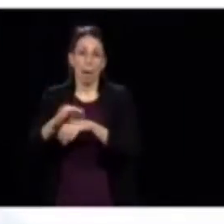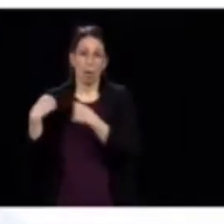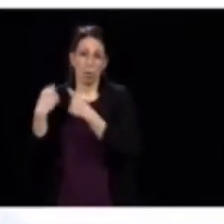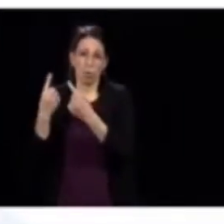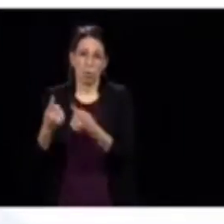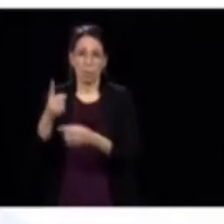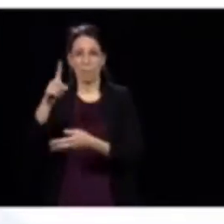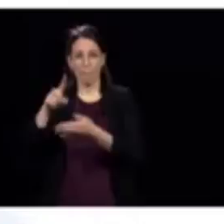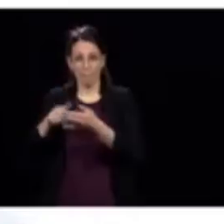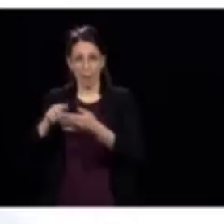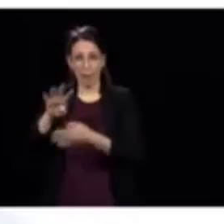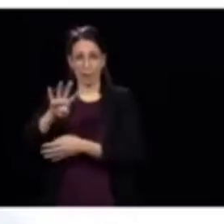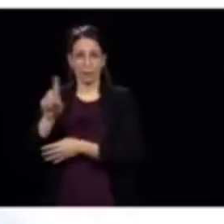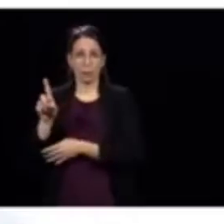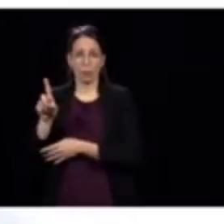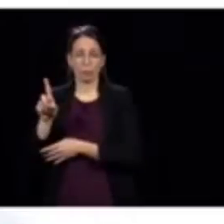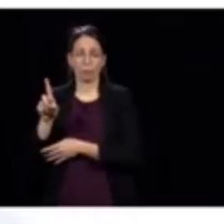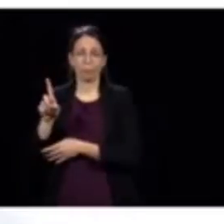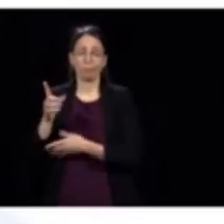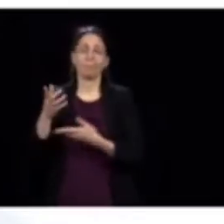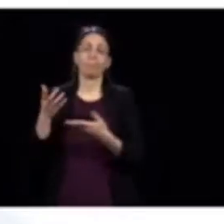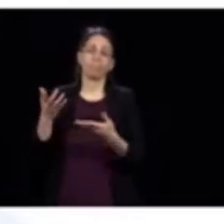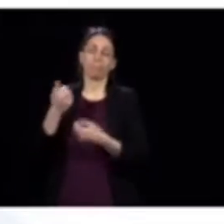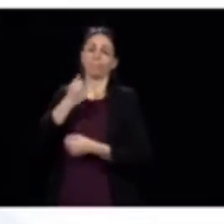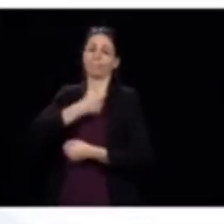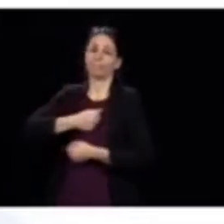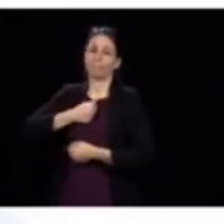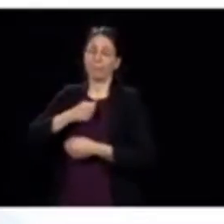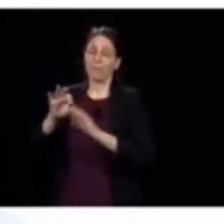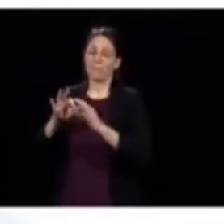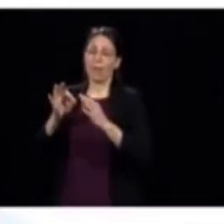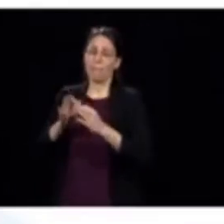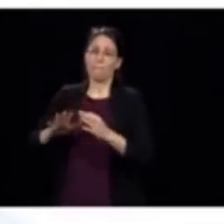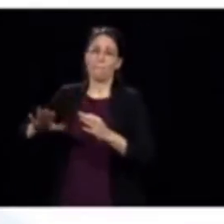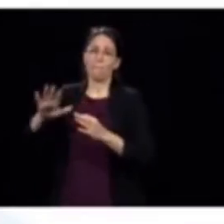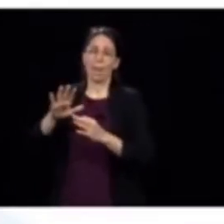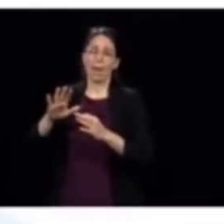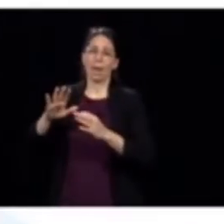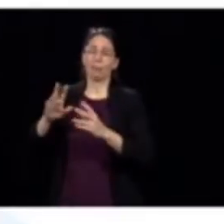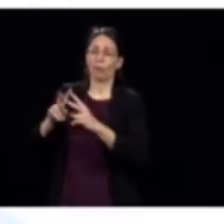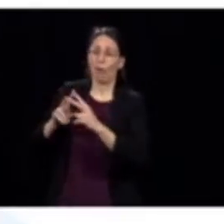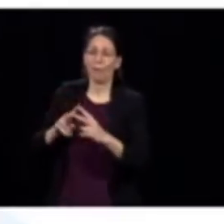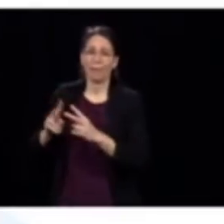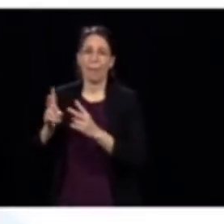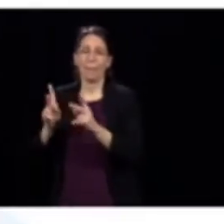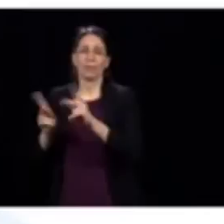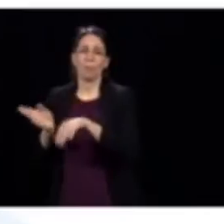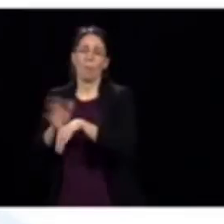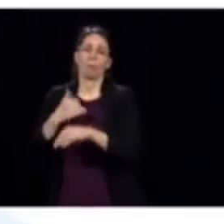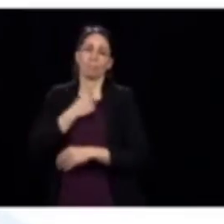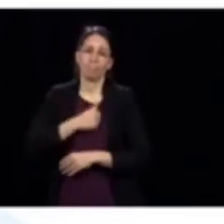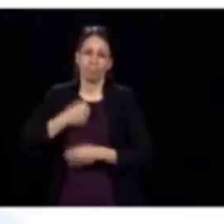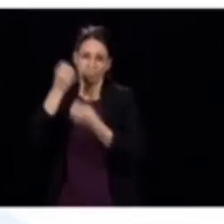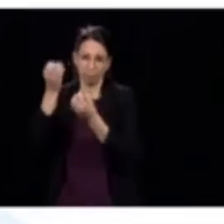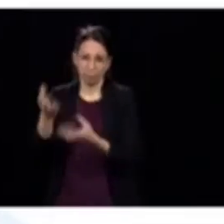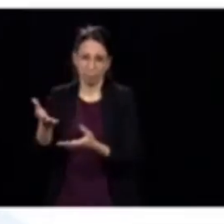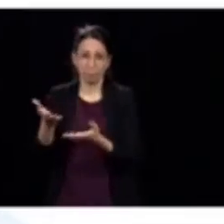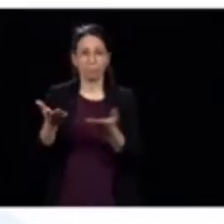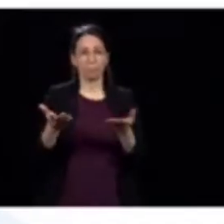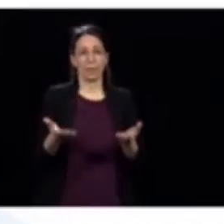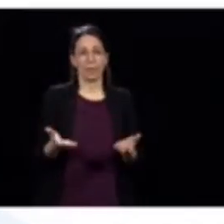Je veux offrir, bien sûr, mes condoléances à toutes les familles et les proches de ces victimes. On a